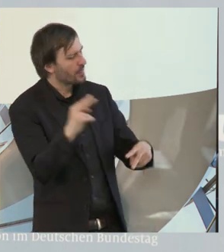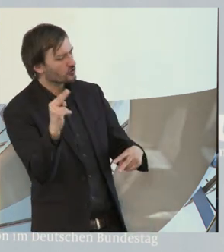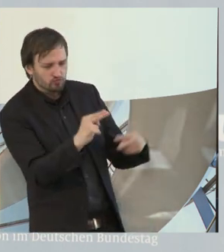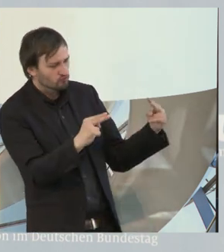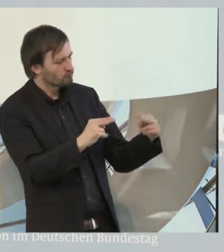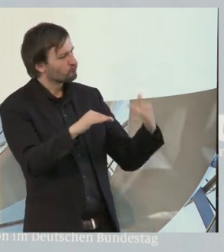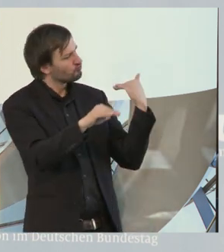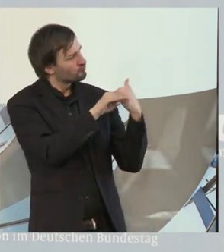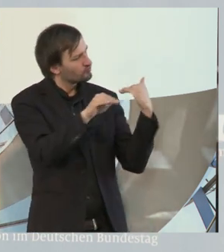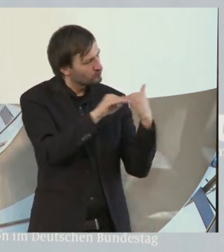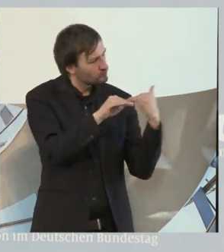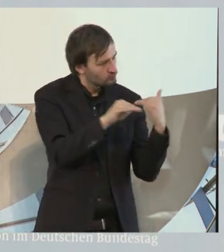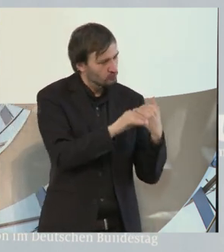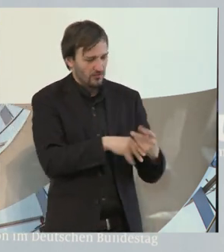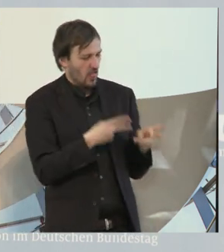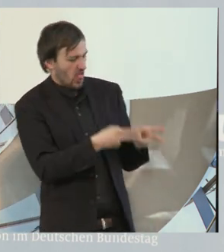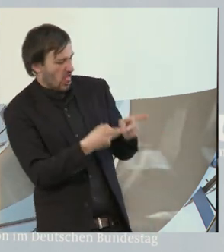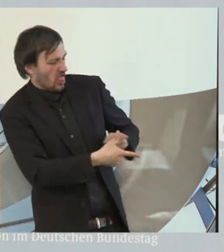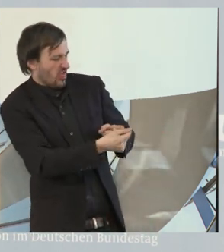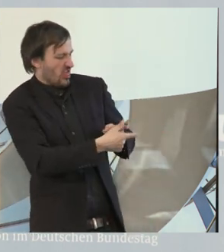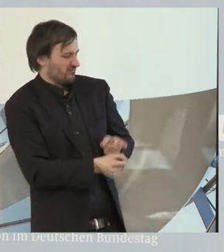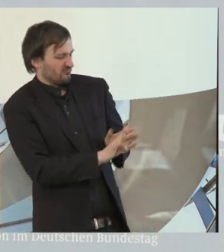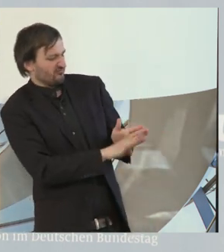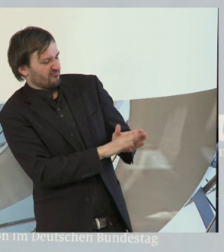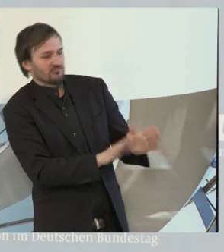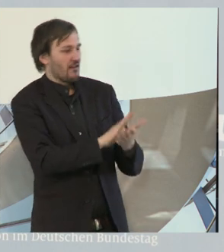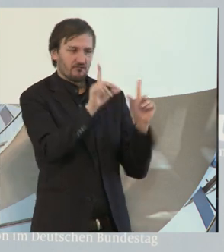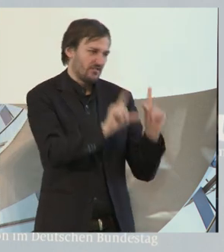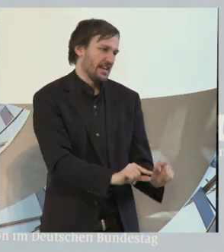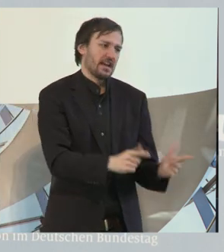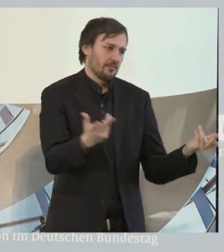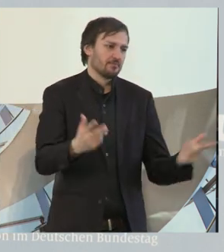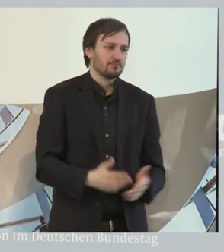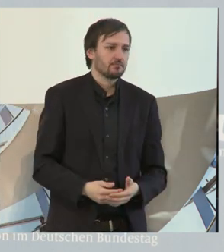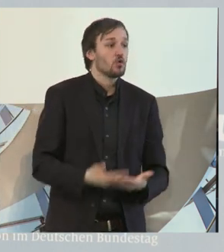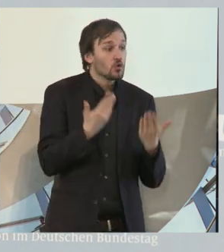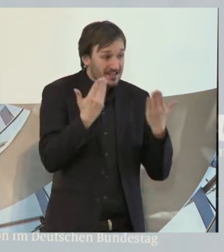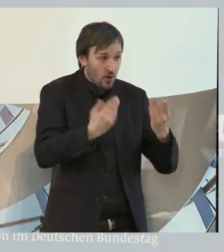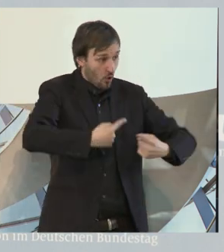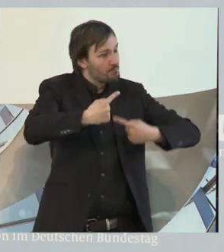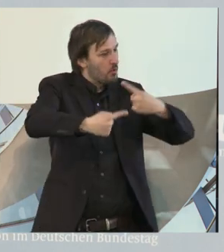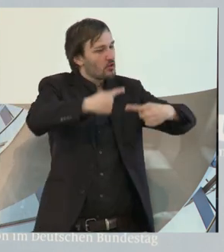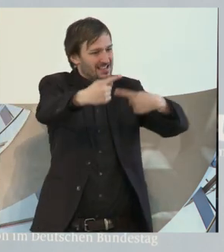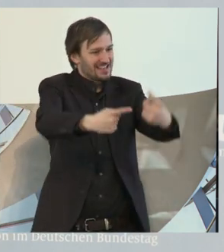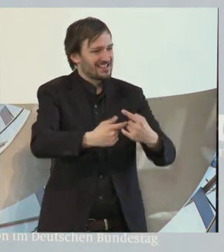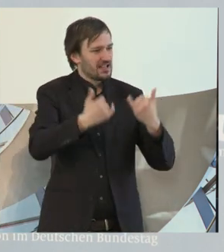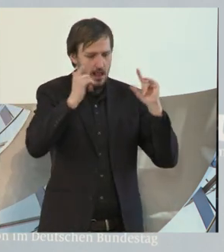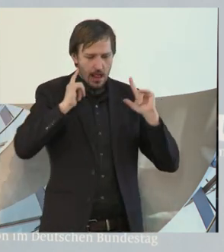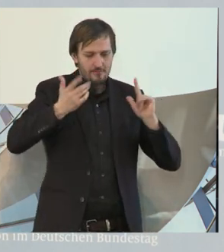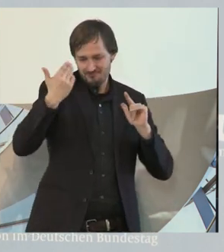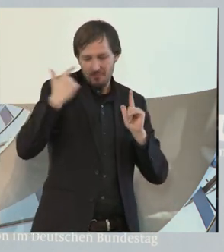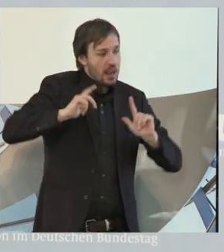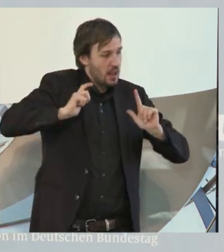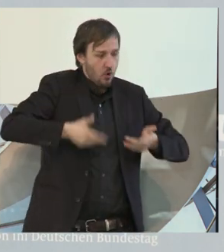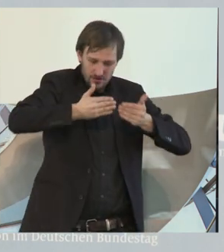sehen und vielleicht weniger Witze und Scherze darüber machen. Und dieser Prozess, den wir angegangen sind,